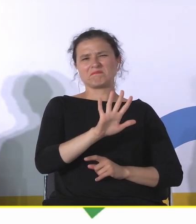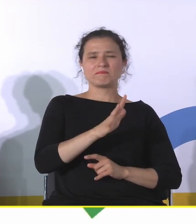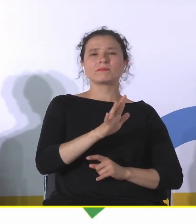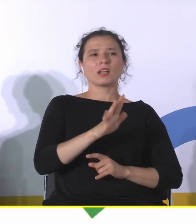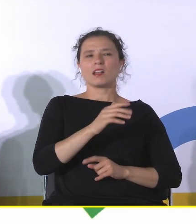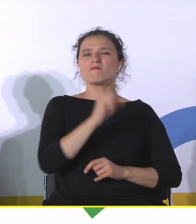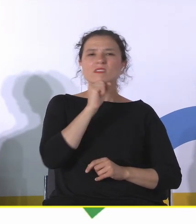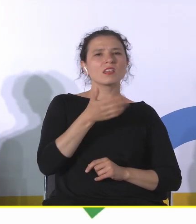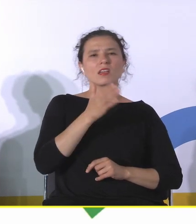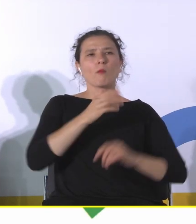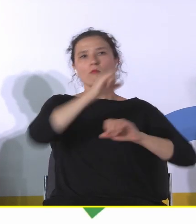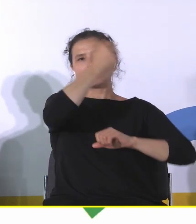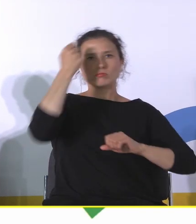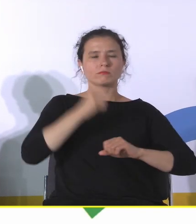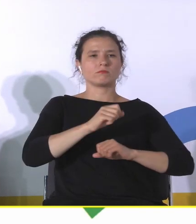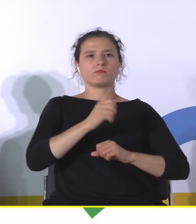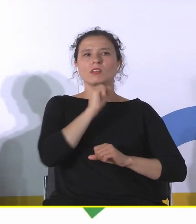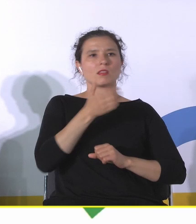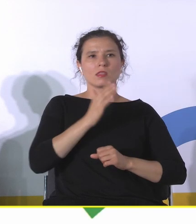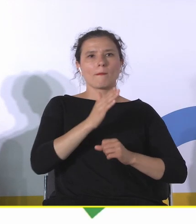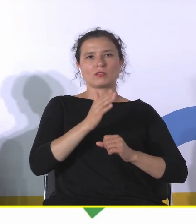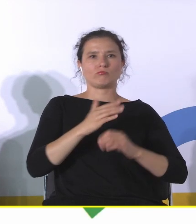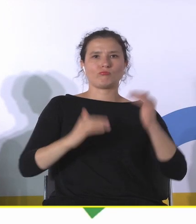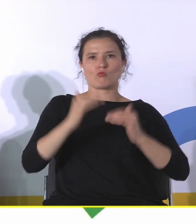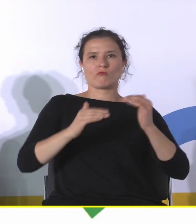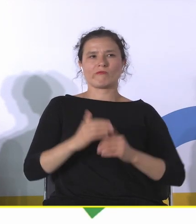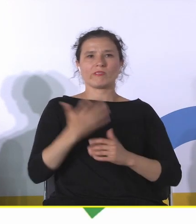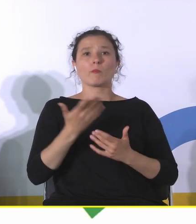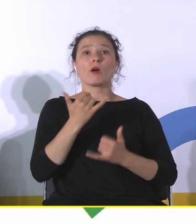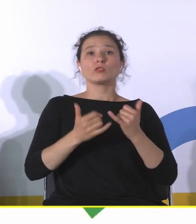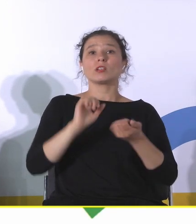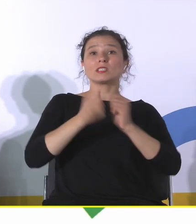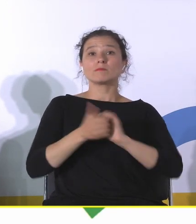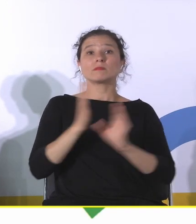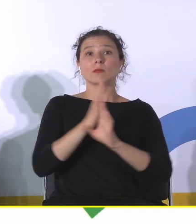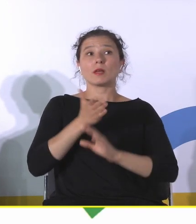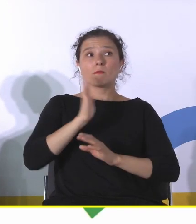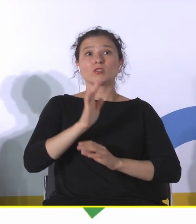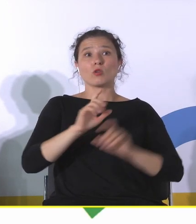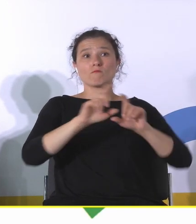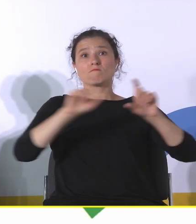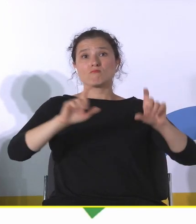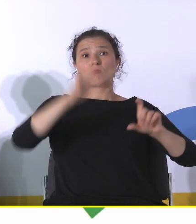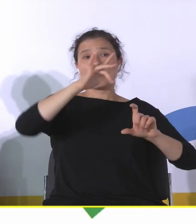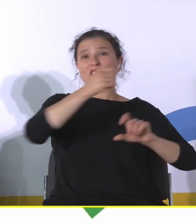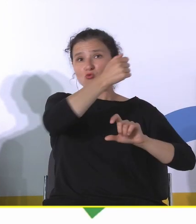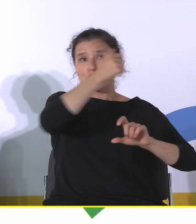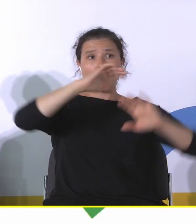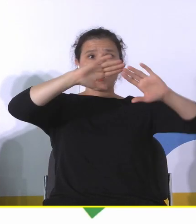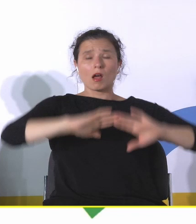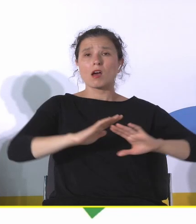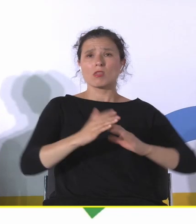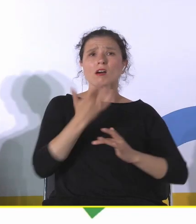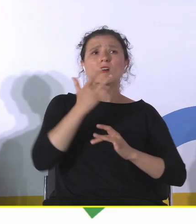chociażby dlatego, że wraz ze zmianami klimatycznymi w tych budynkach po prostu będzie bardzo gorąco. I być może warto wrócić do różnych starych sposobów